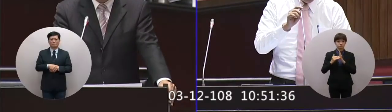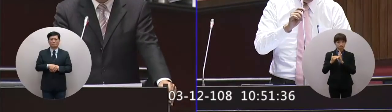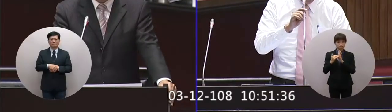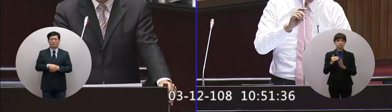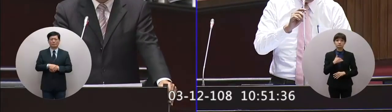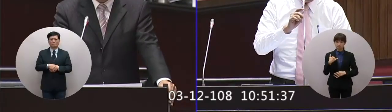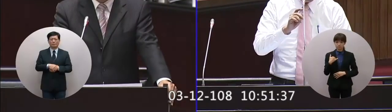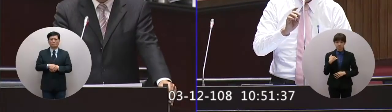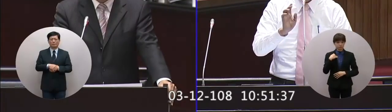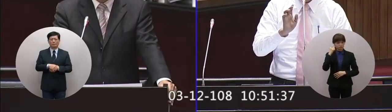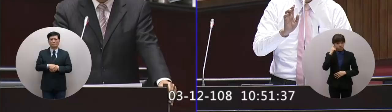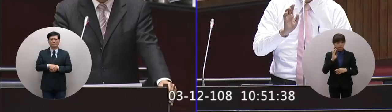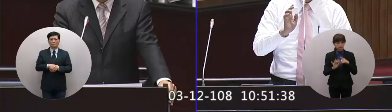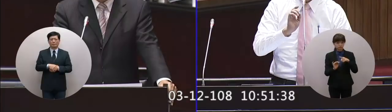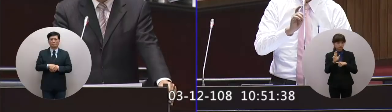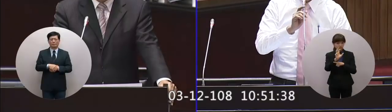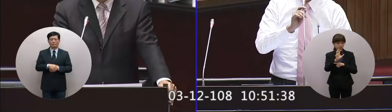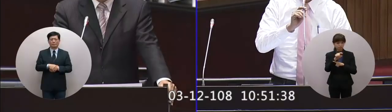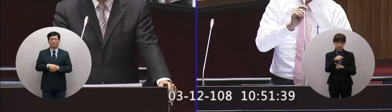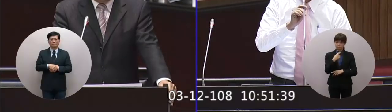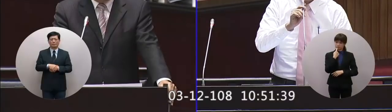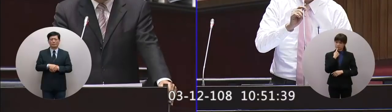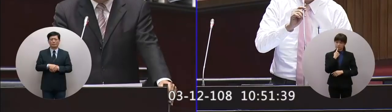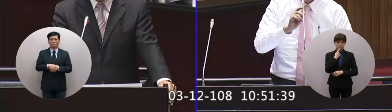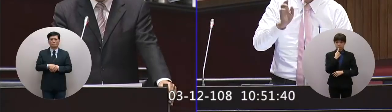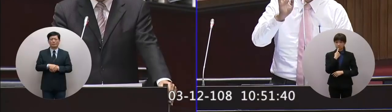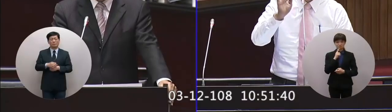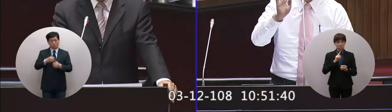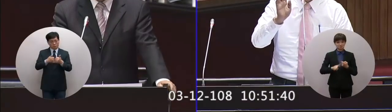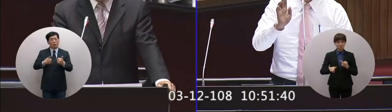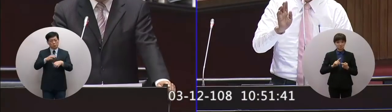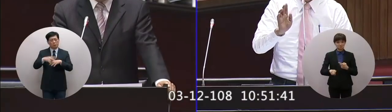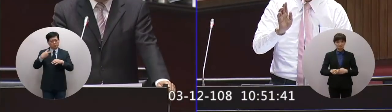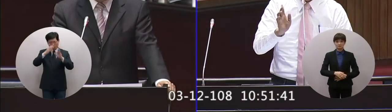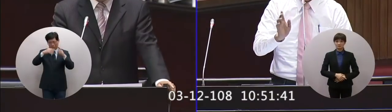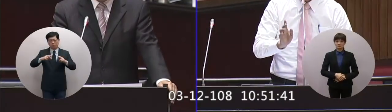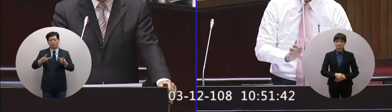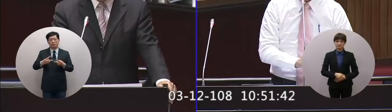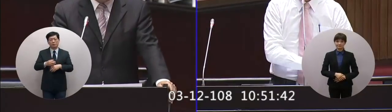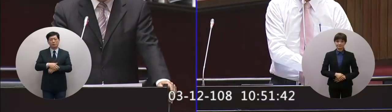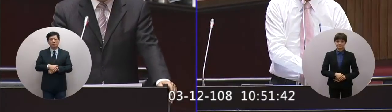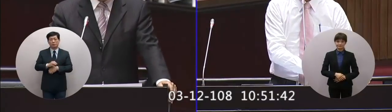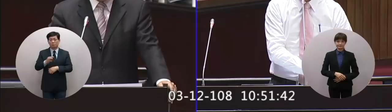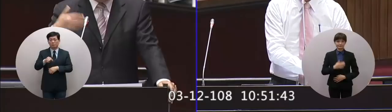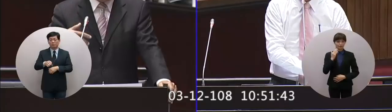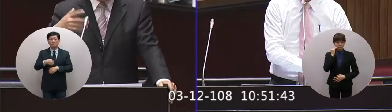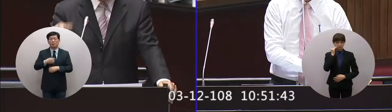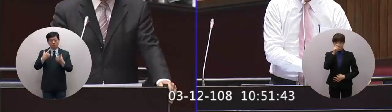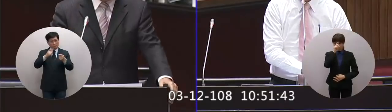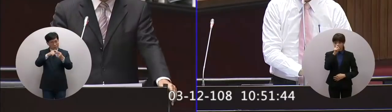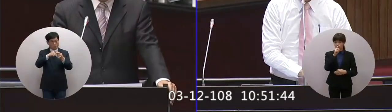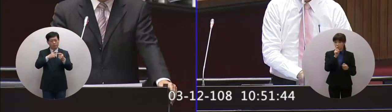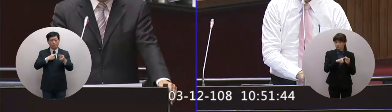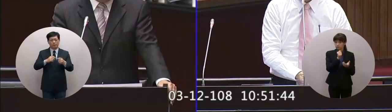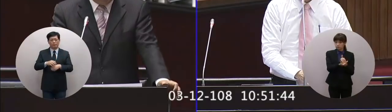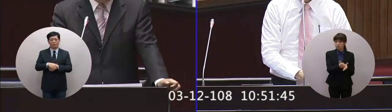這個百分之八十我奇奇不以為然是委員這個我們再做一個檢討這個如果你要達到目要把信